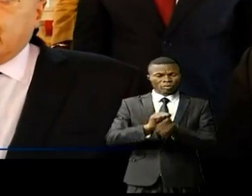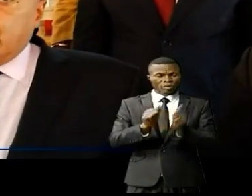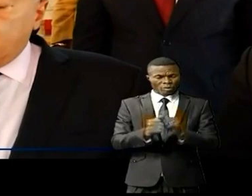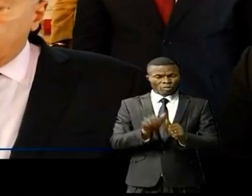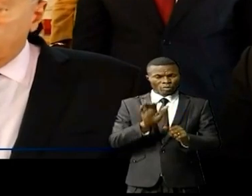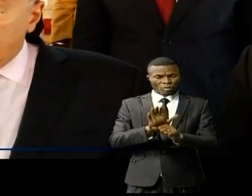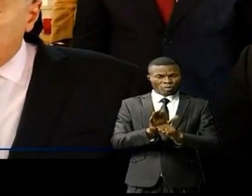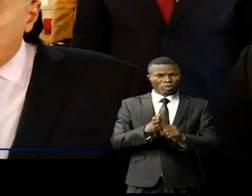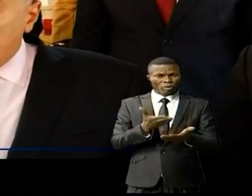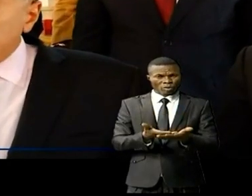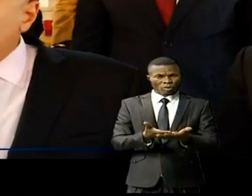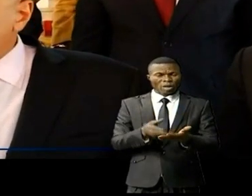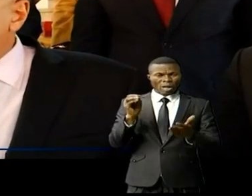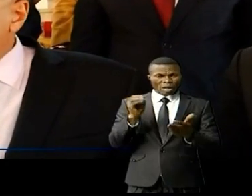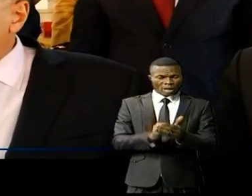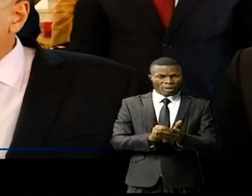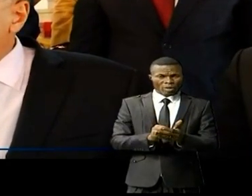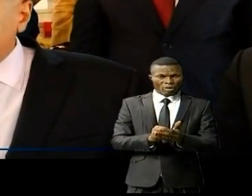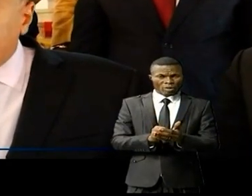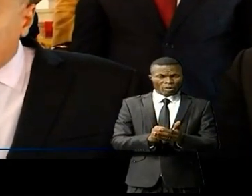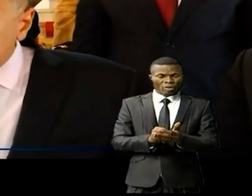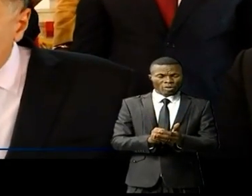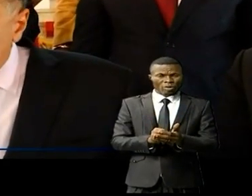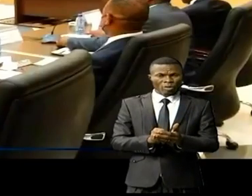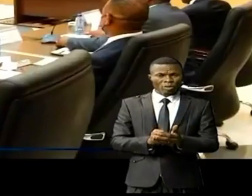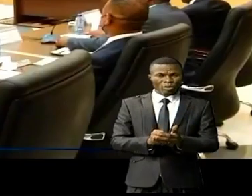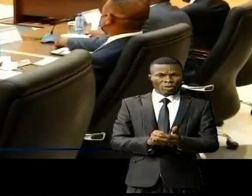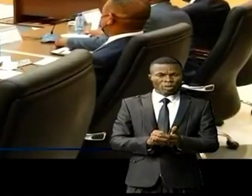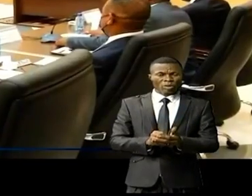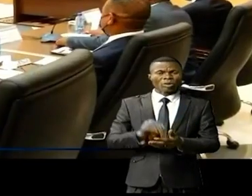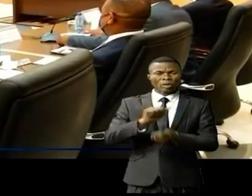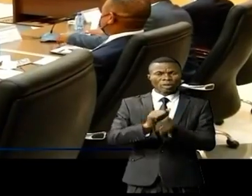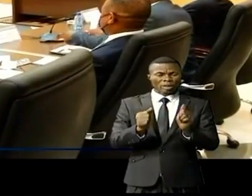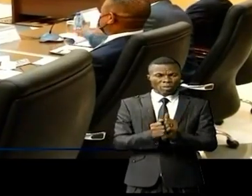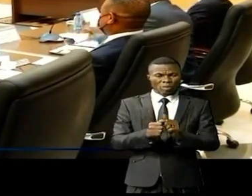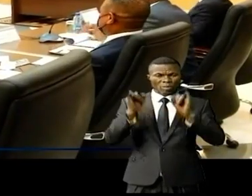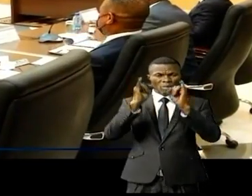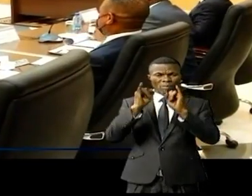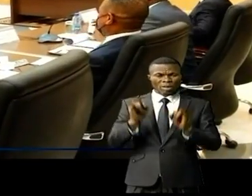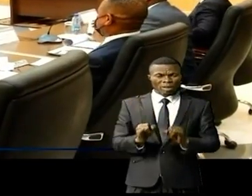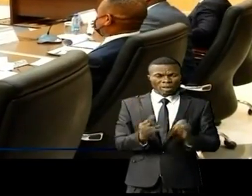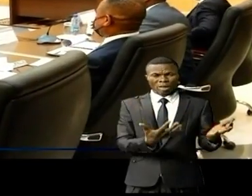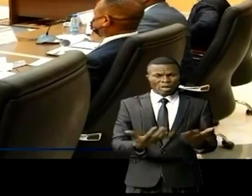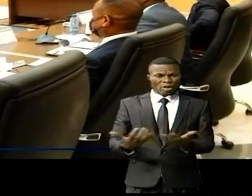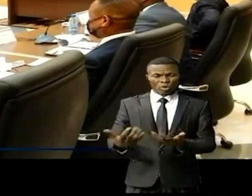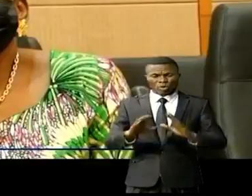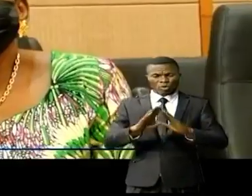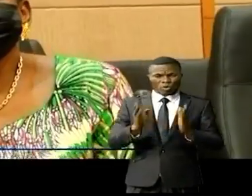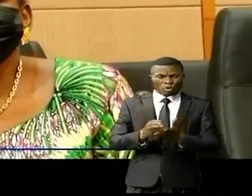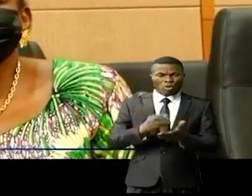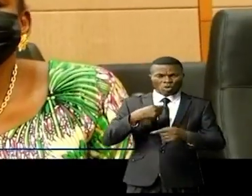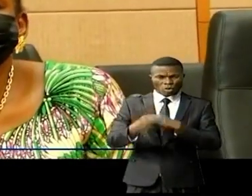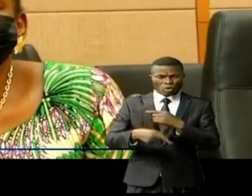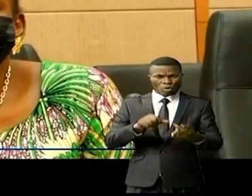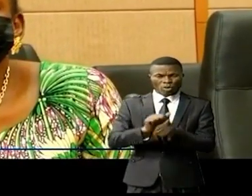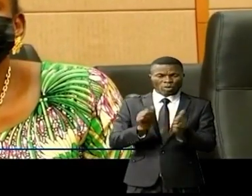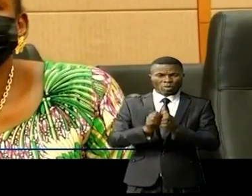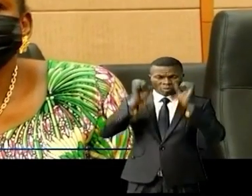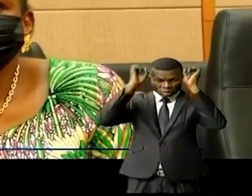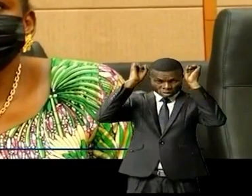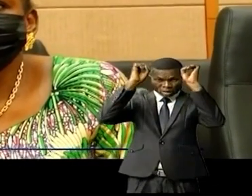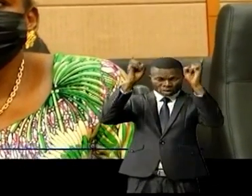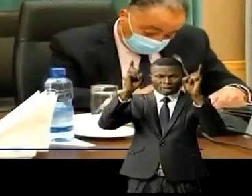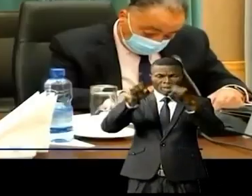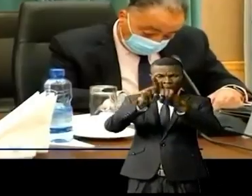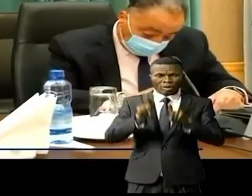dans l'économie digitale. On a aussi parlé de l'éducation et le